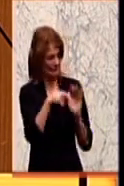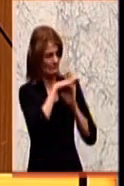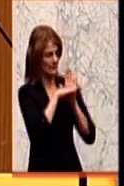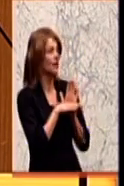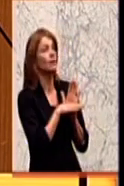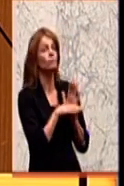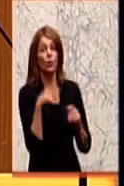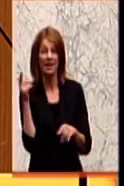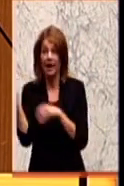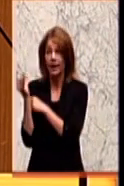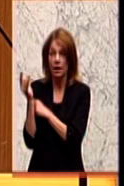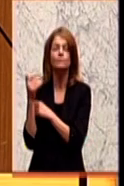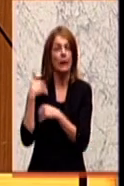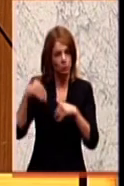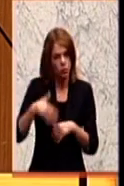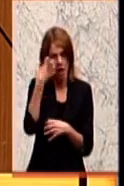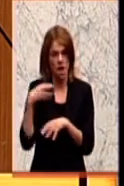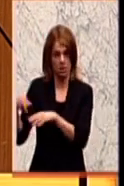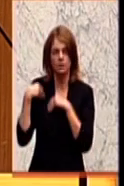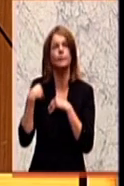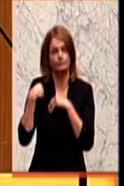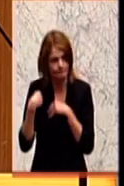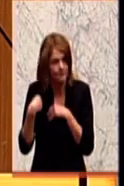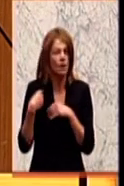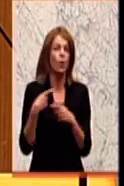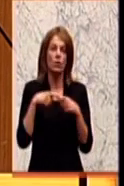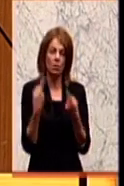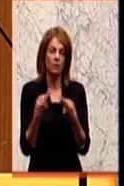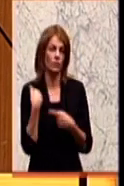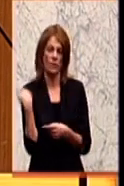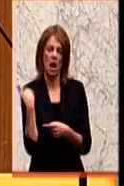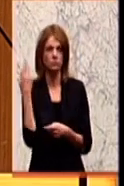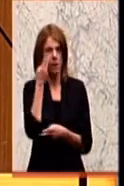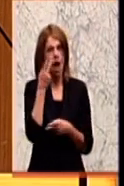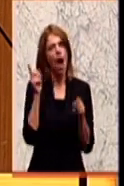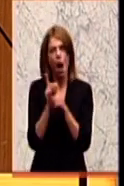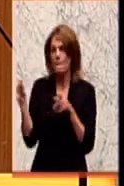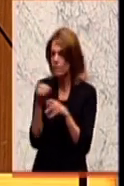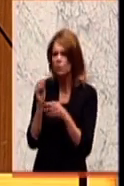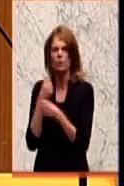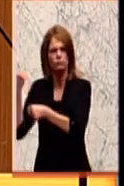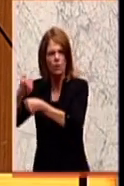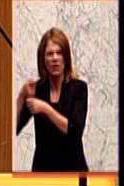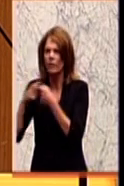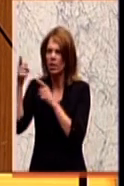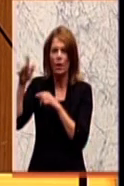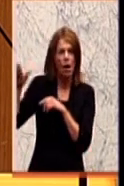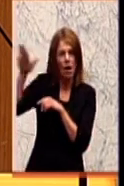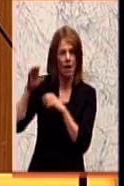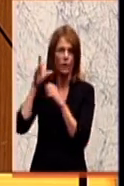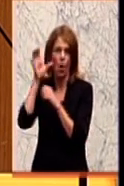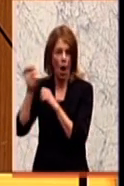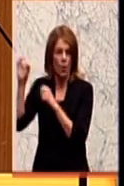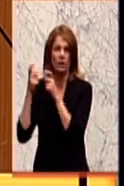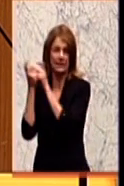Und diese Kritik muss man natürlich auch ernst nehmen. Und wir werden uns da natürlich einbringen, wenn es um die diesbezüglichen Diskussionen auf europäischer Ebene geht.